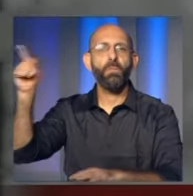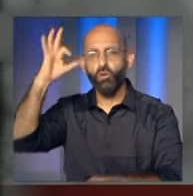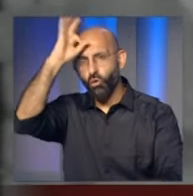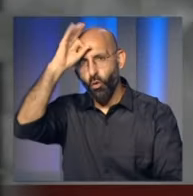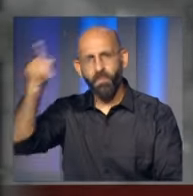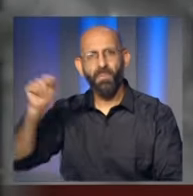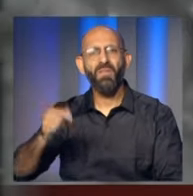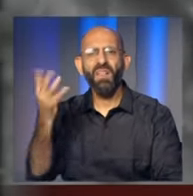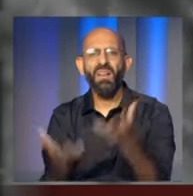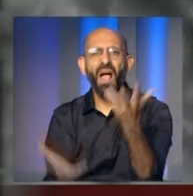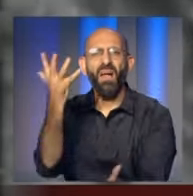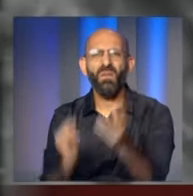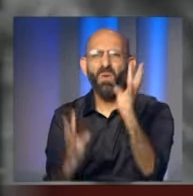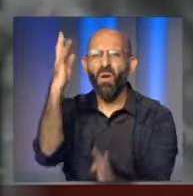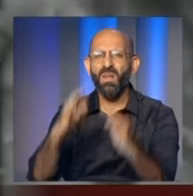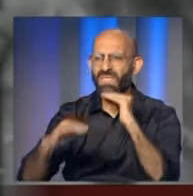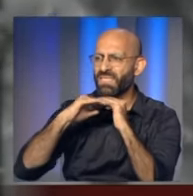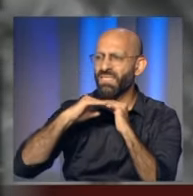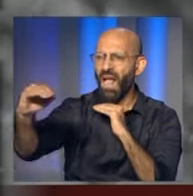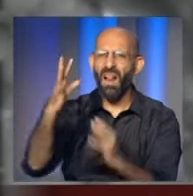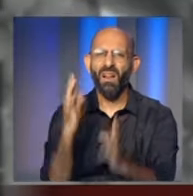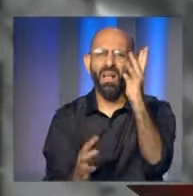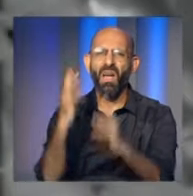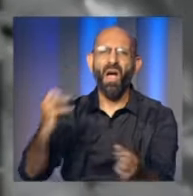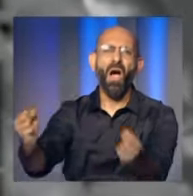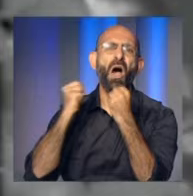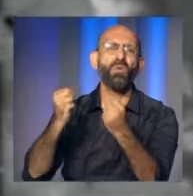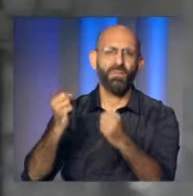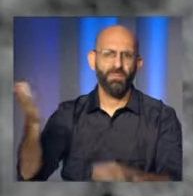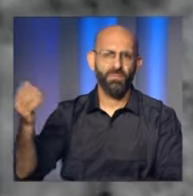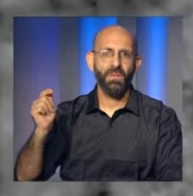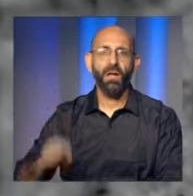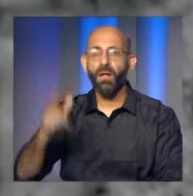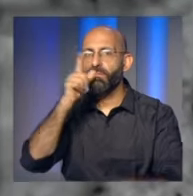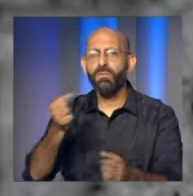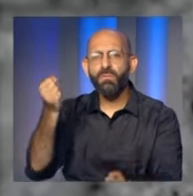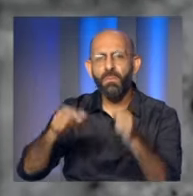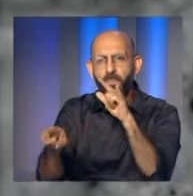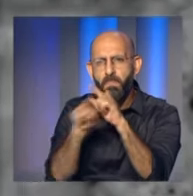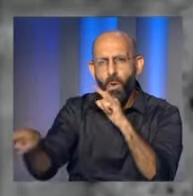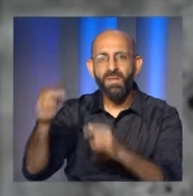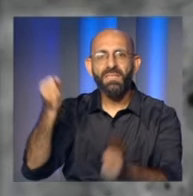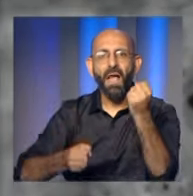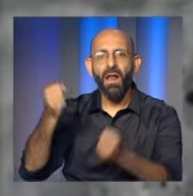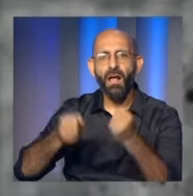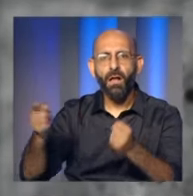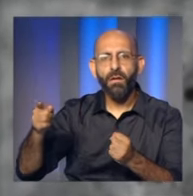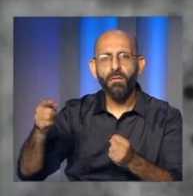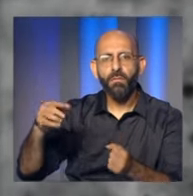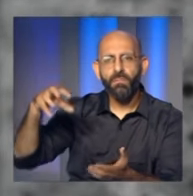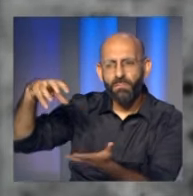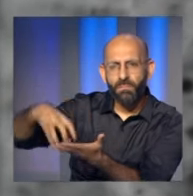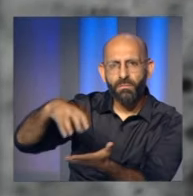قضيفة مدفعية في اتجاه لخيام ما أسفر عن إشعال حريق في السهل وظهر اليوم استهدفت مسيارة معادية